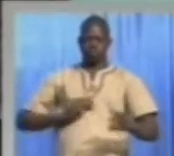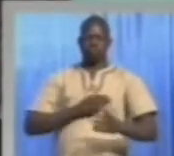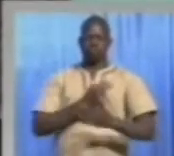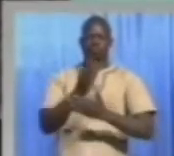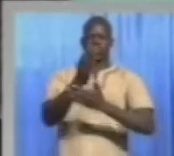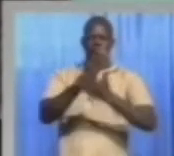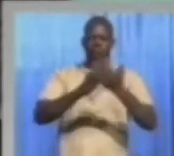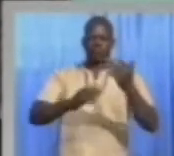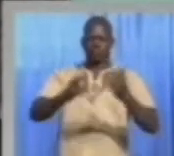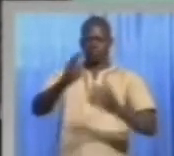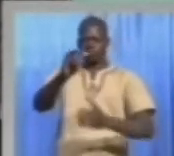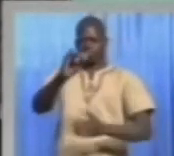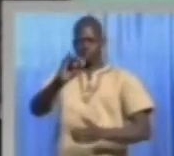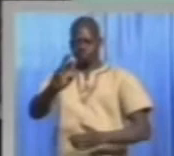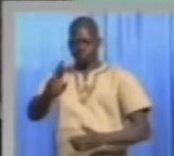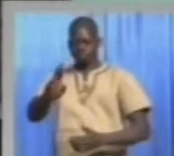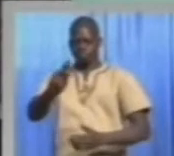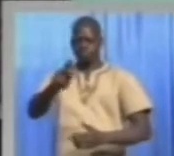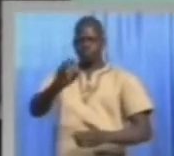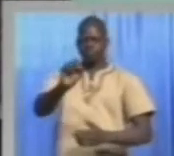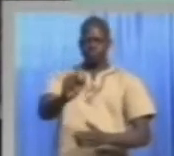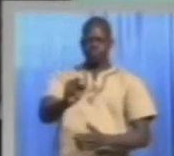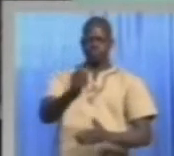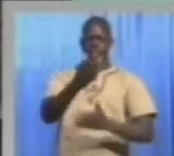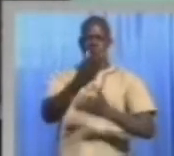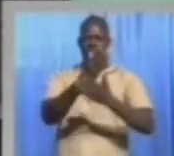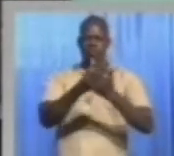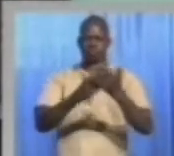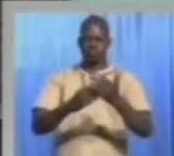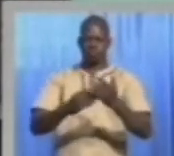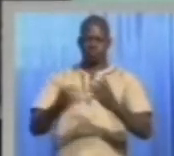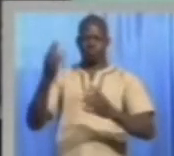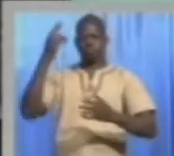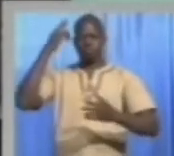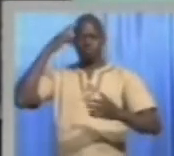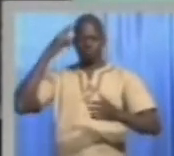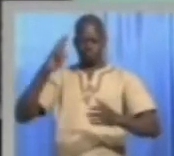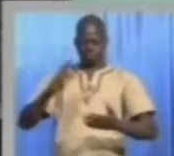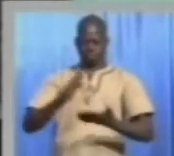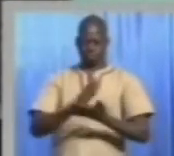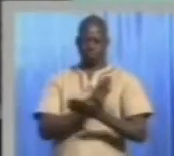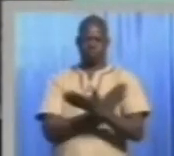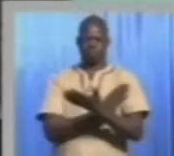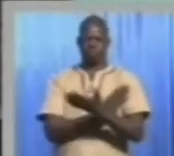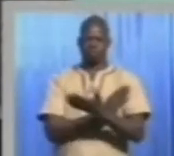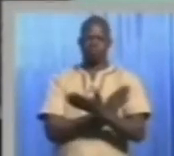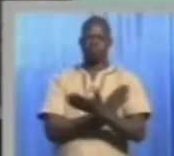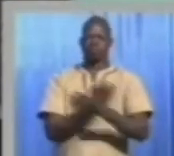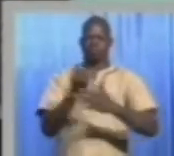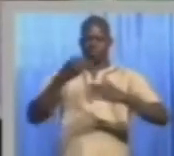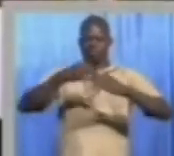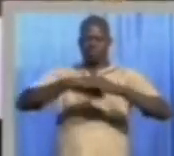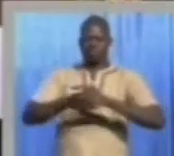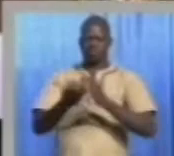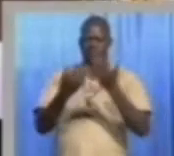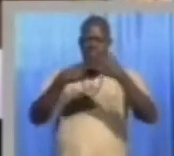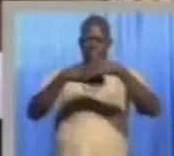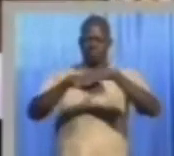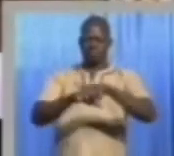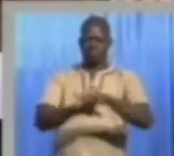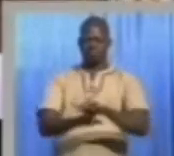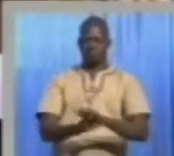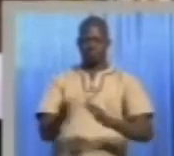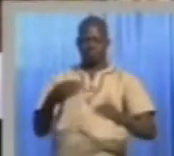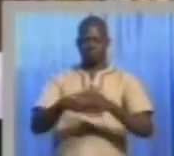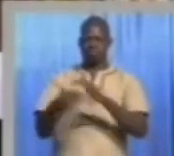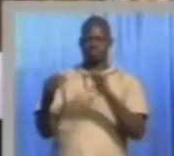l'UNURPS, en tant que parti révolutionnaire et progressiste, est profondément impliqué dans le